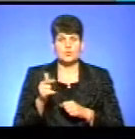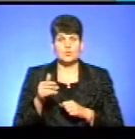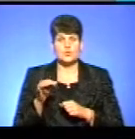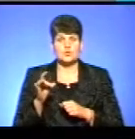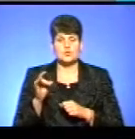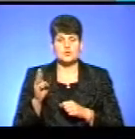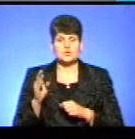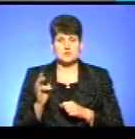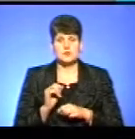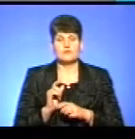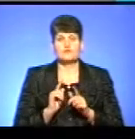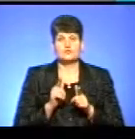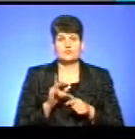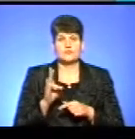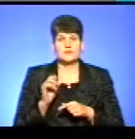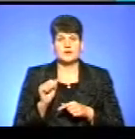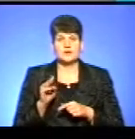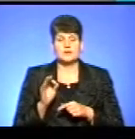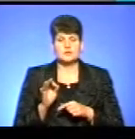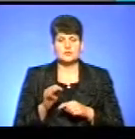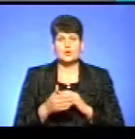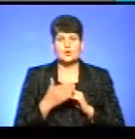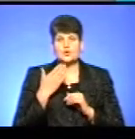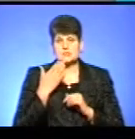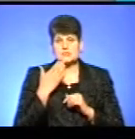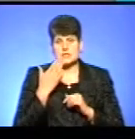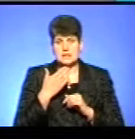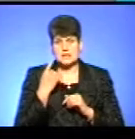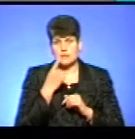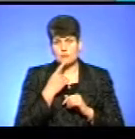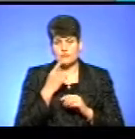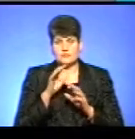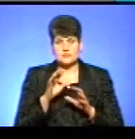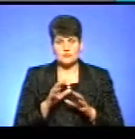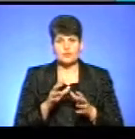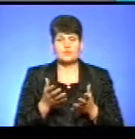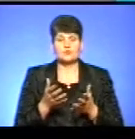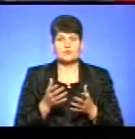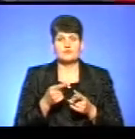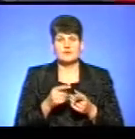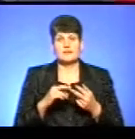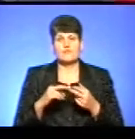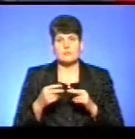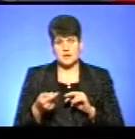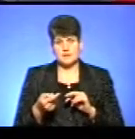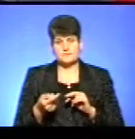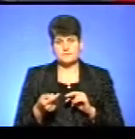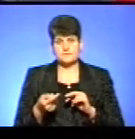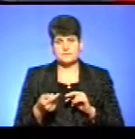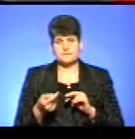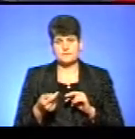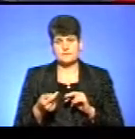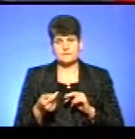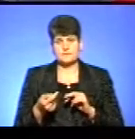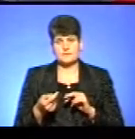питання вступу в НАТО, і останній мовний закон, який був прийнятий минулого тижня, він навпаки десь, можливо,